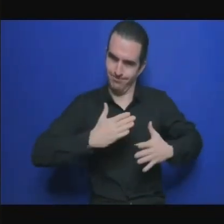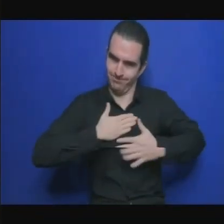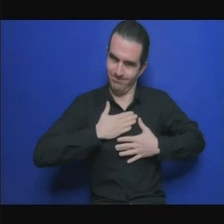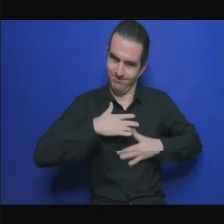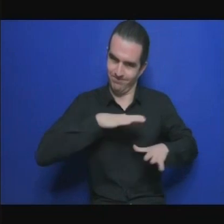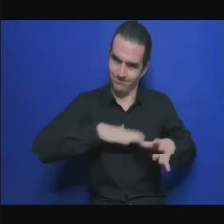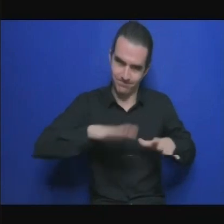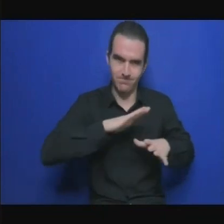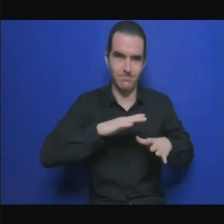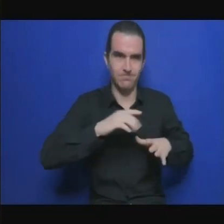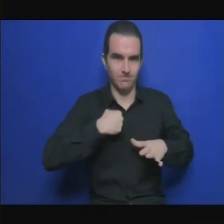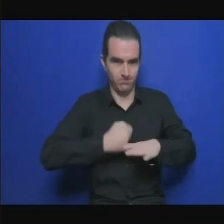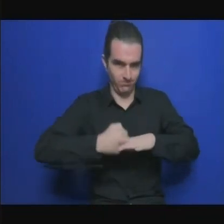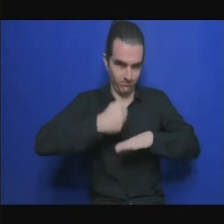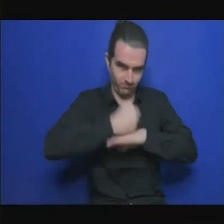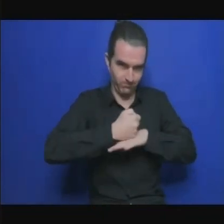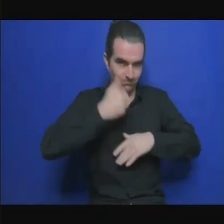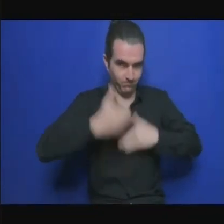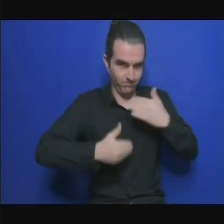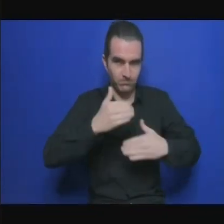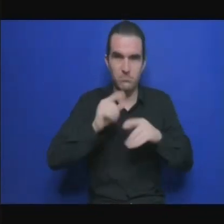ajoutée en Afrique